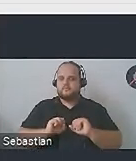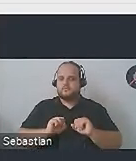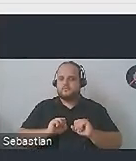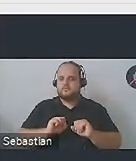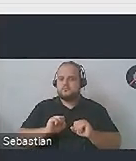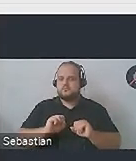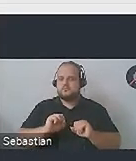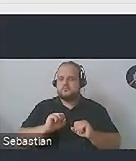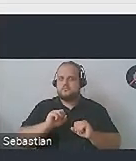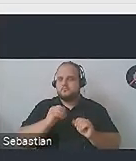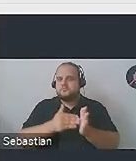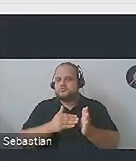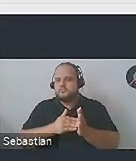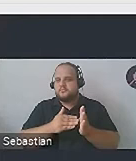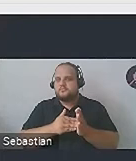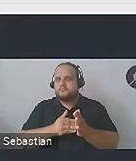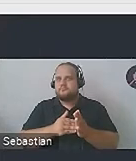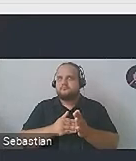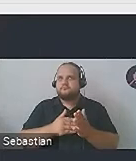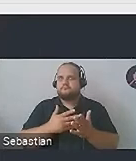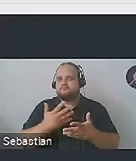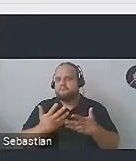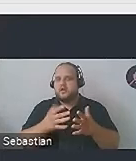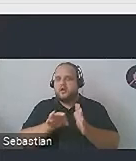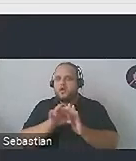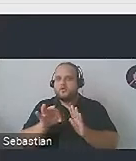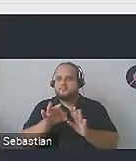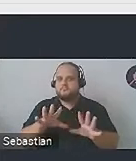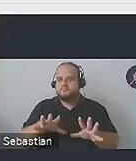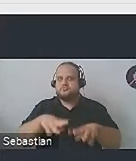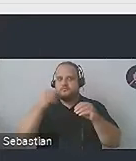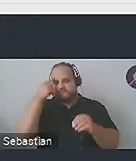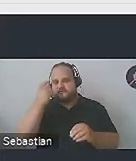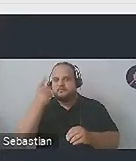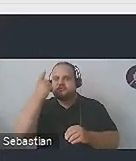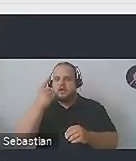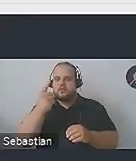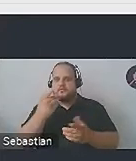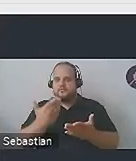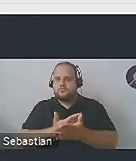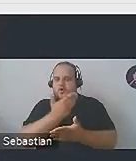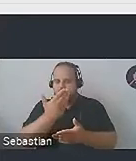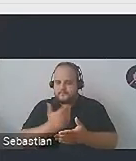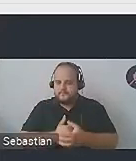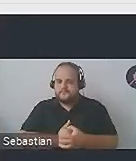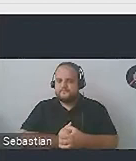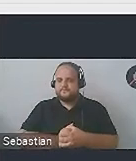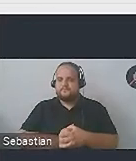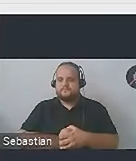szczególnych potrzebach od samego momentu wymyślania produktu. Czyli od potrzebki na wskroś